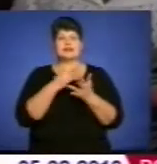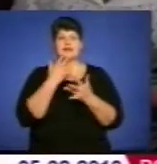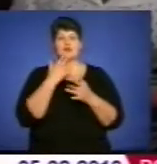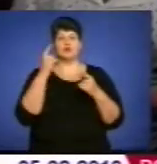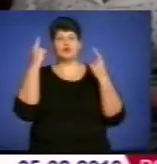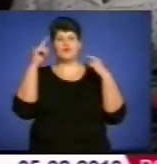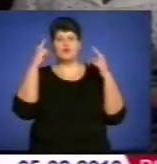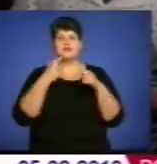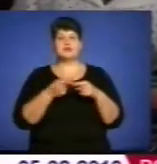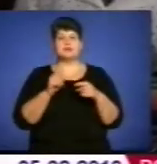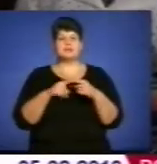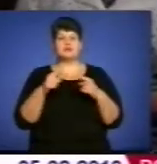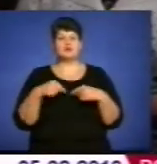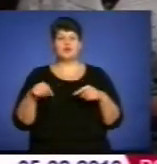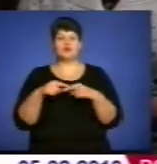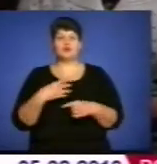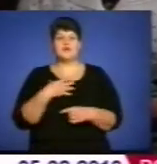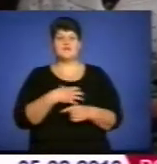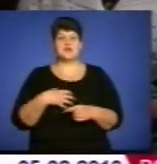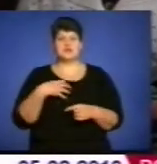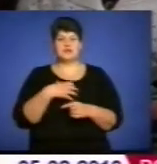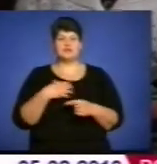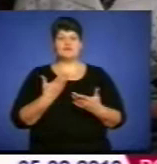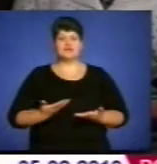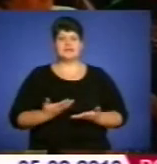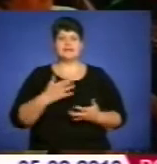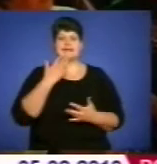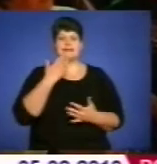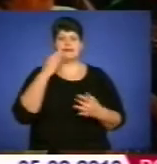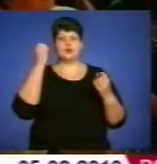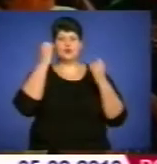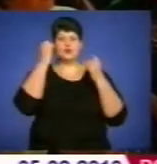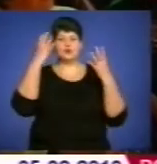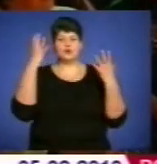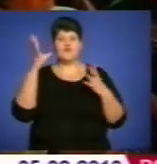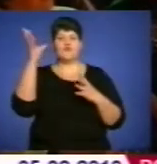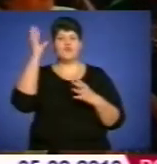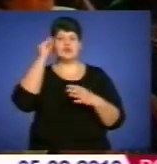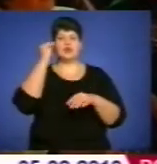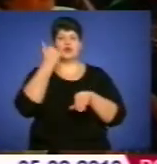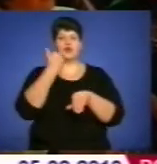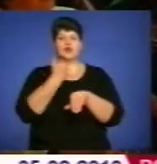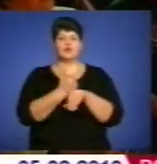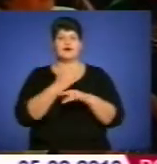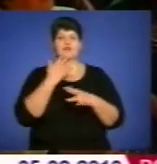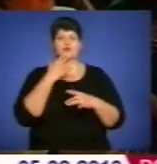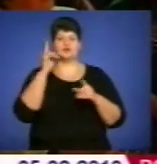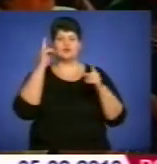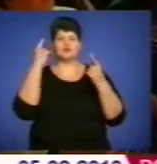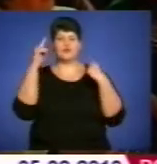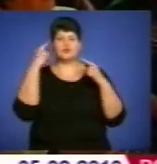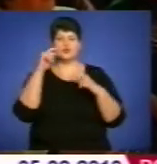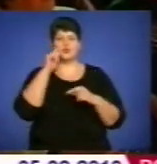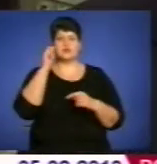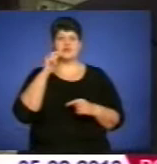найважливіші у житті національної культури, вважає голова Ради директорів обласних центрів народної творчості України Феодосій